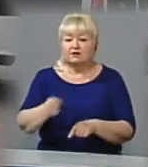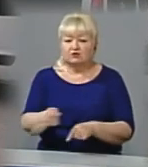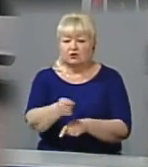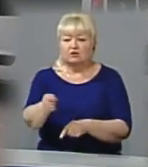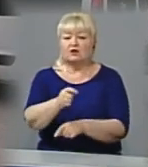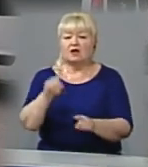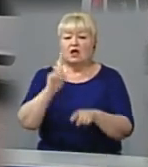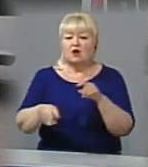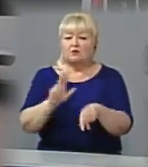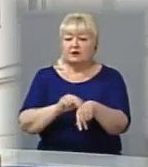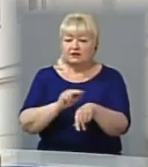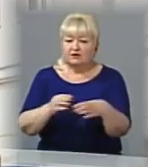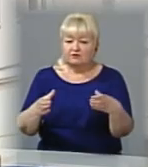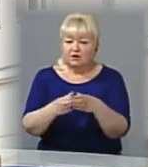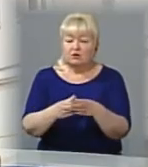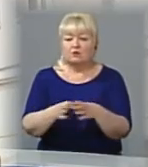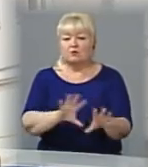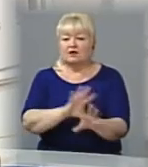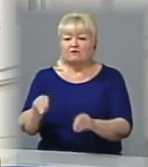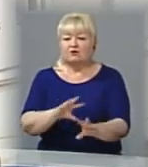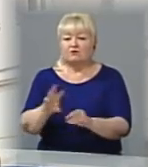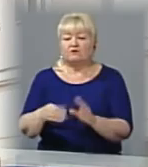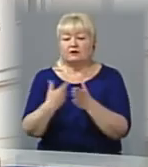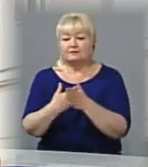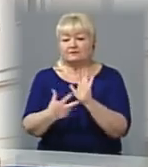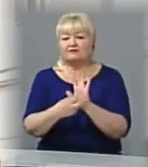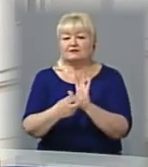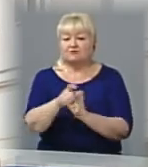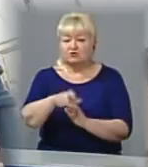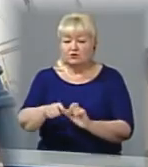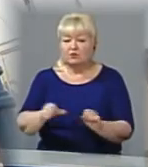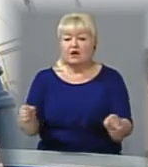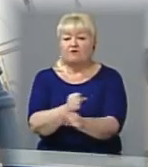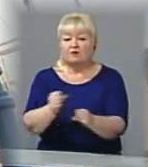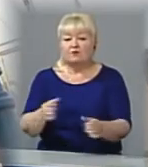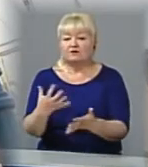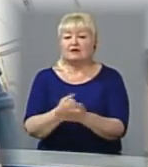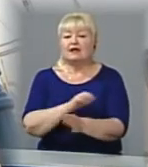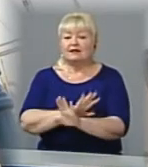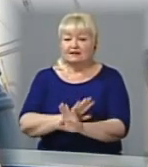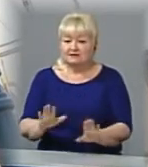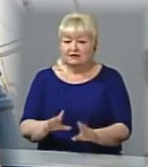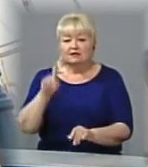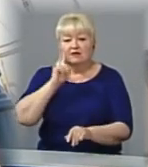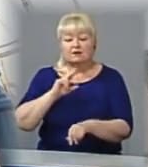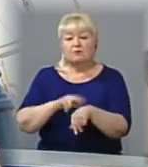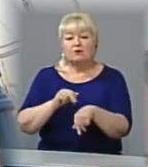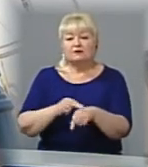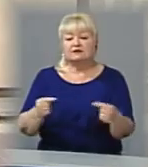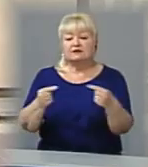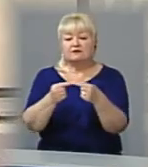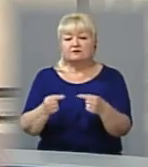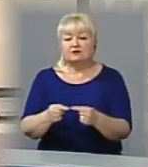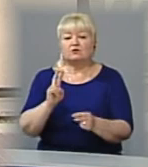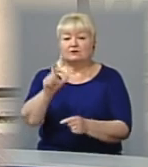Із бізнес-центрів евакуювали близько восьми сотень людей. Та вибухівки не знайшли у жодному. Наразі поліцейські встановлюють особу